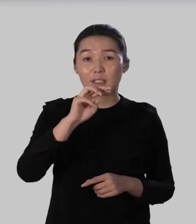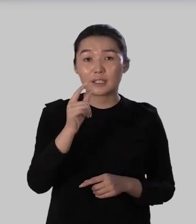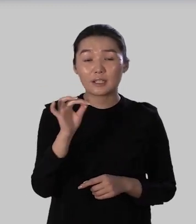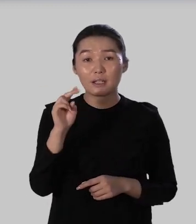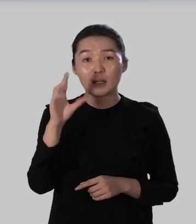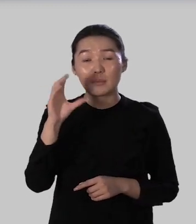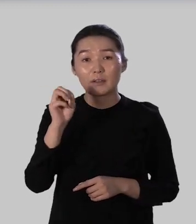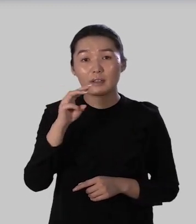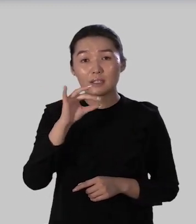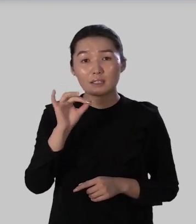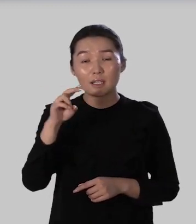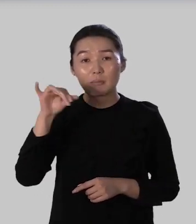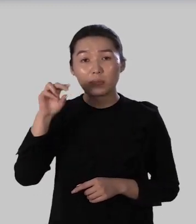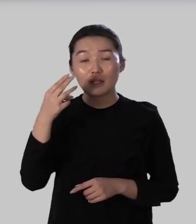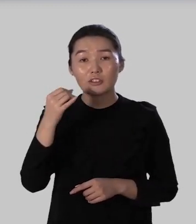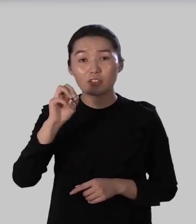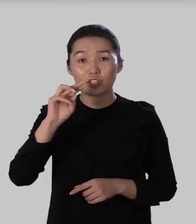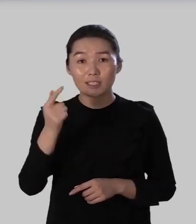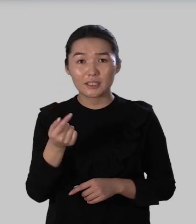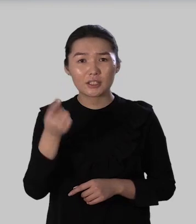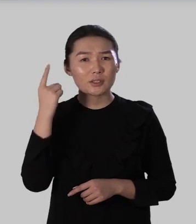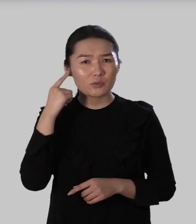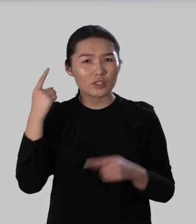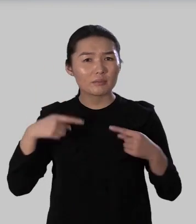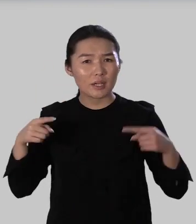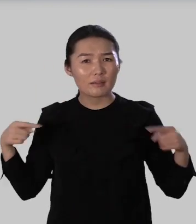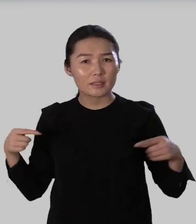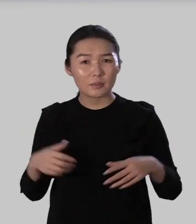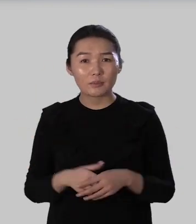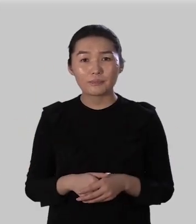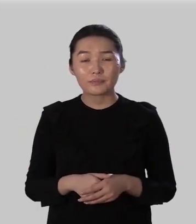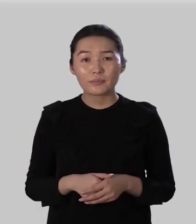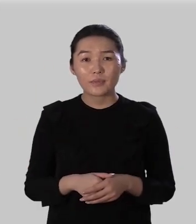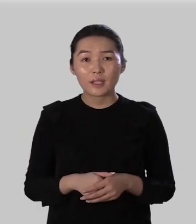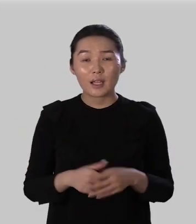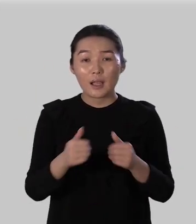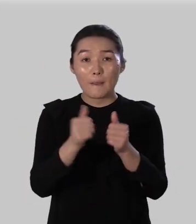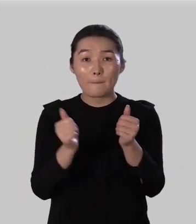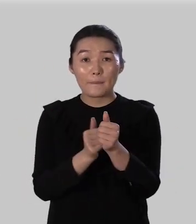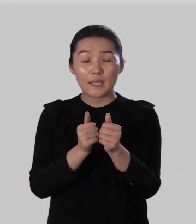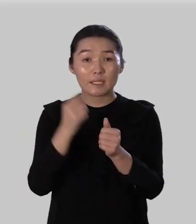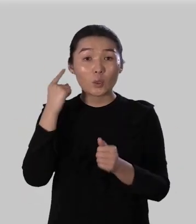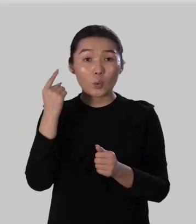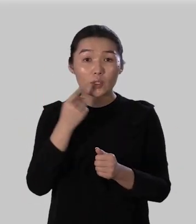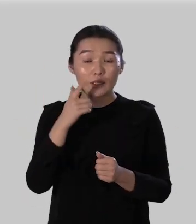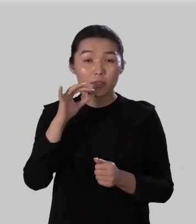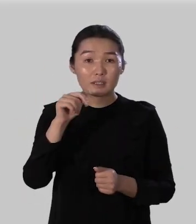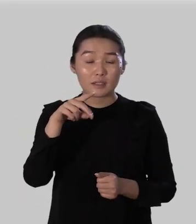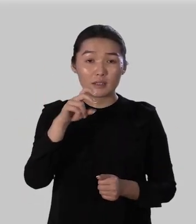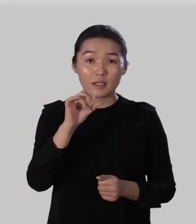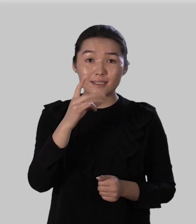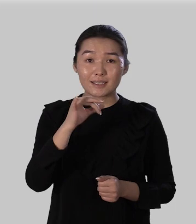обвести подшить подбросить приставки звучат по-разному перед глухими согласными